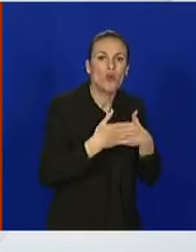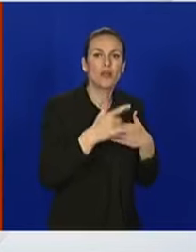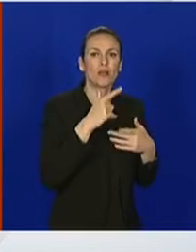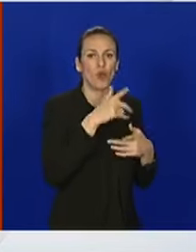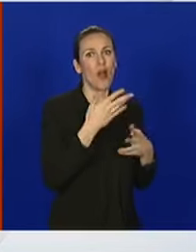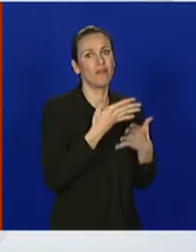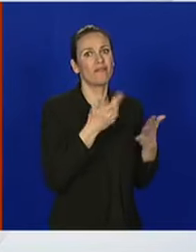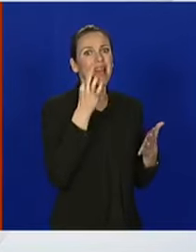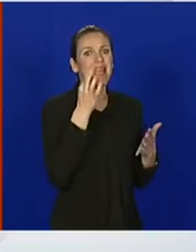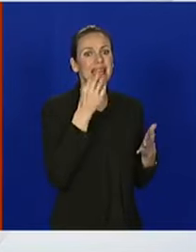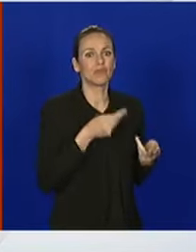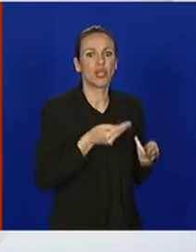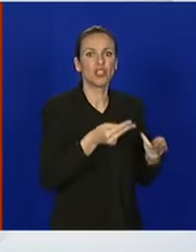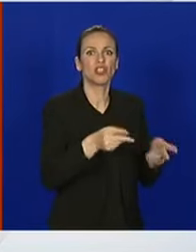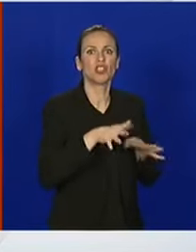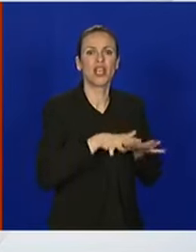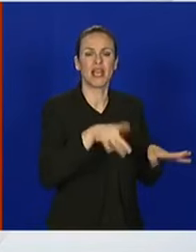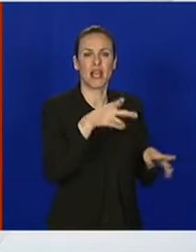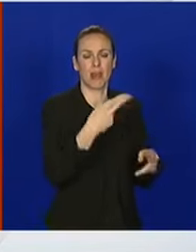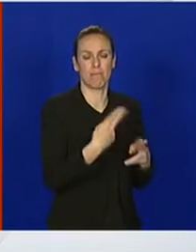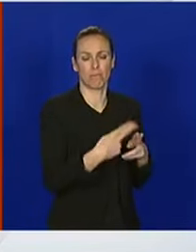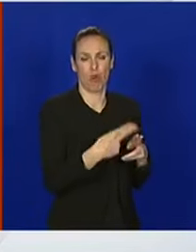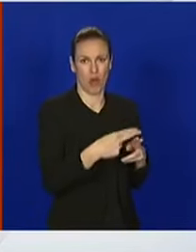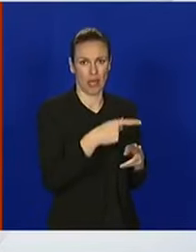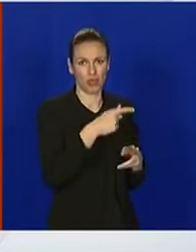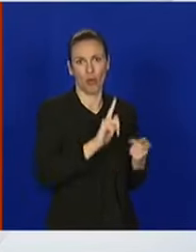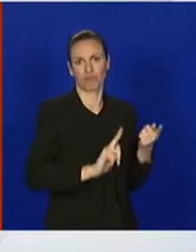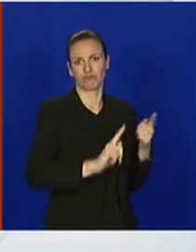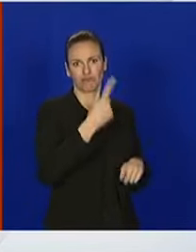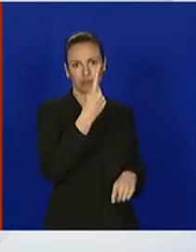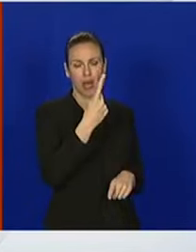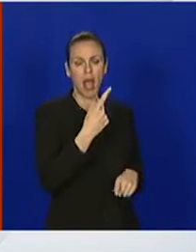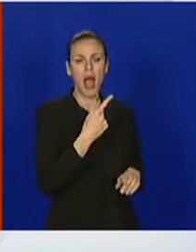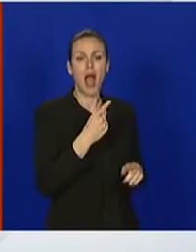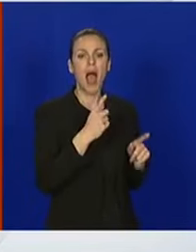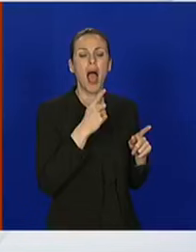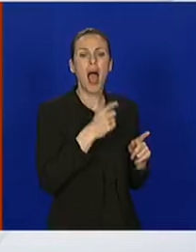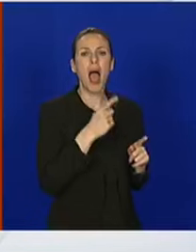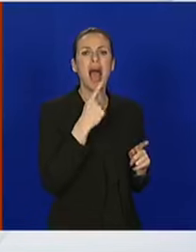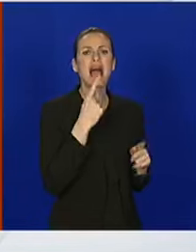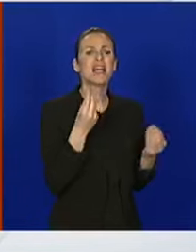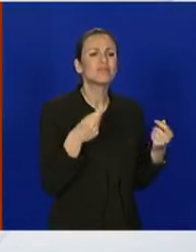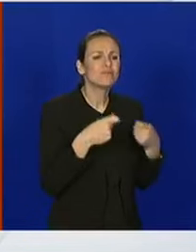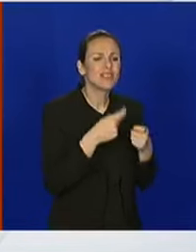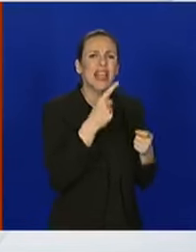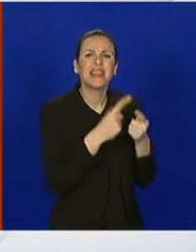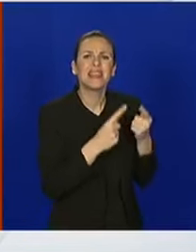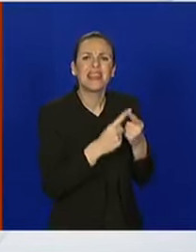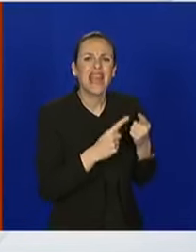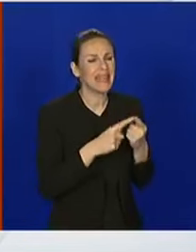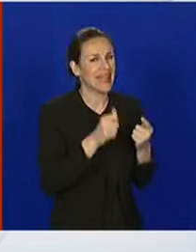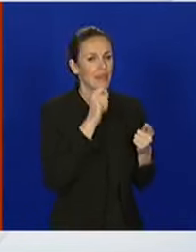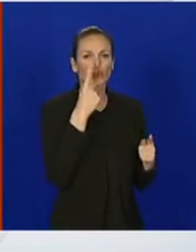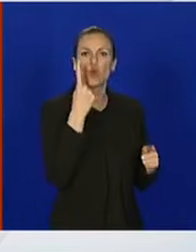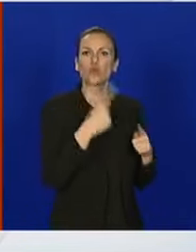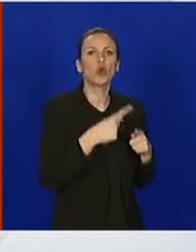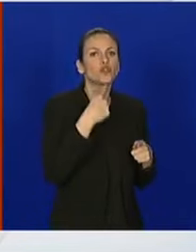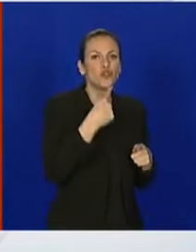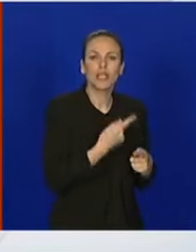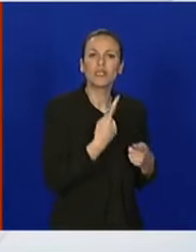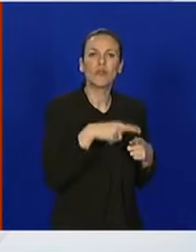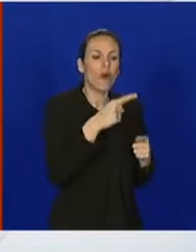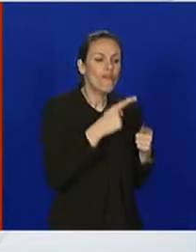rizik prijenosa ove bolesti visok. Sve detalje vam još ne mogu reći jer su